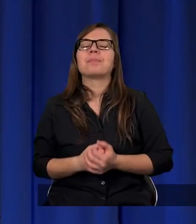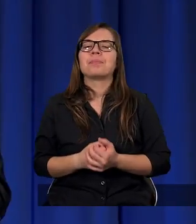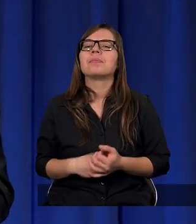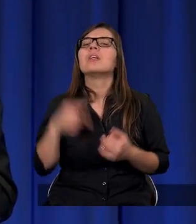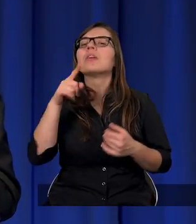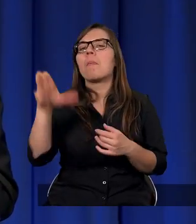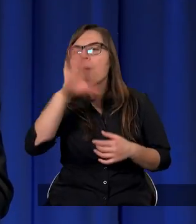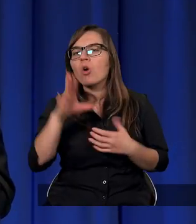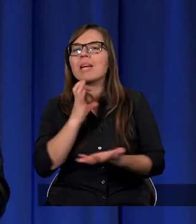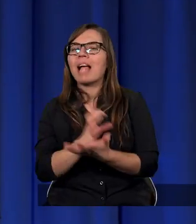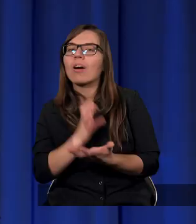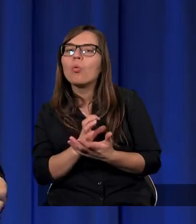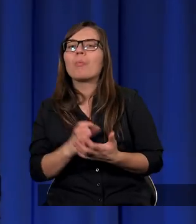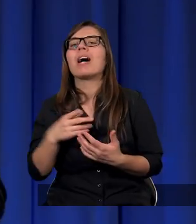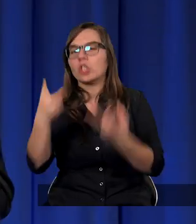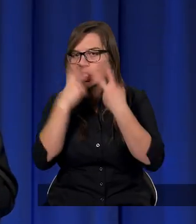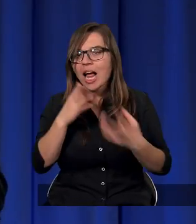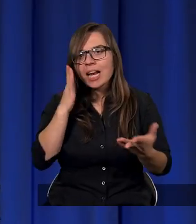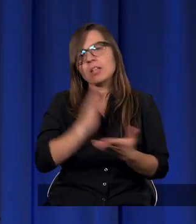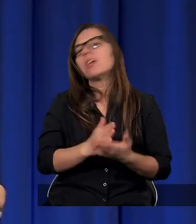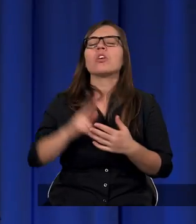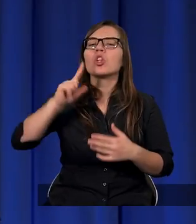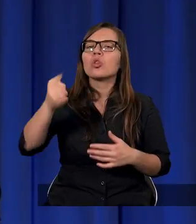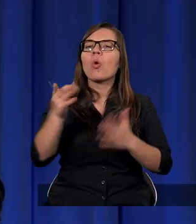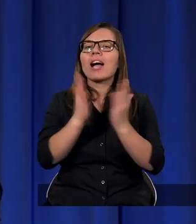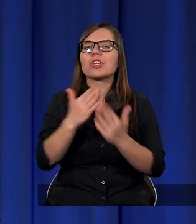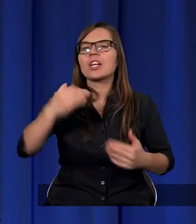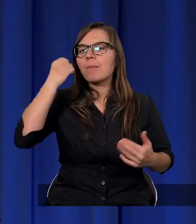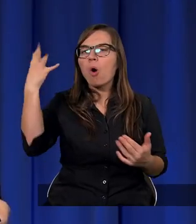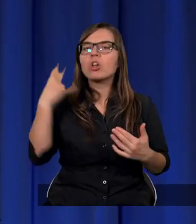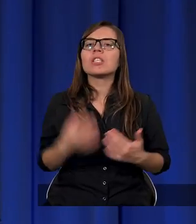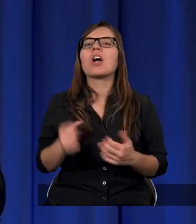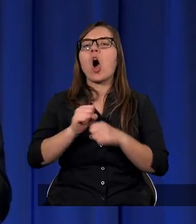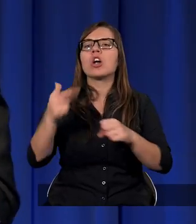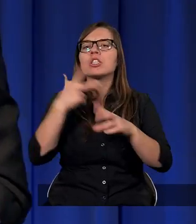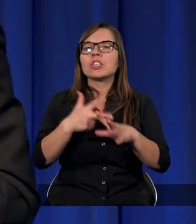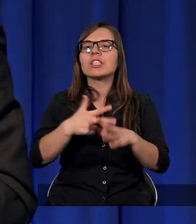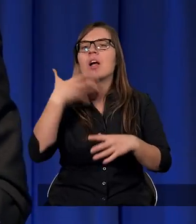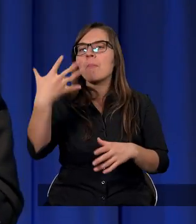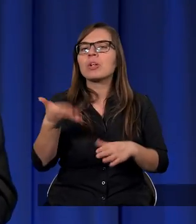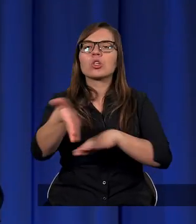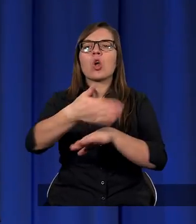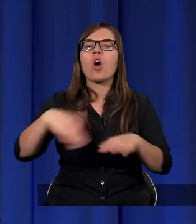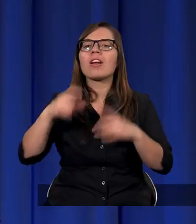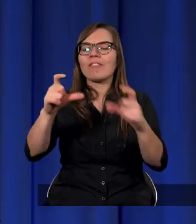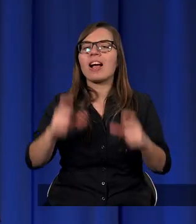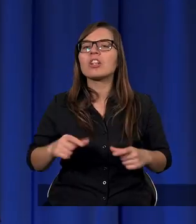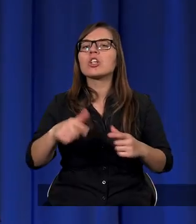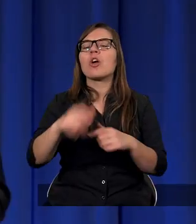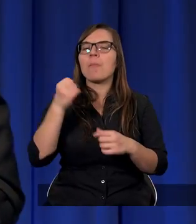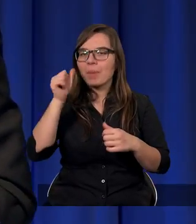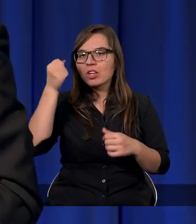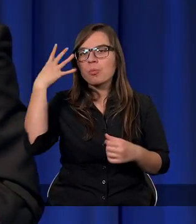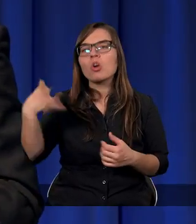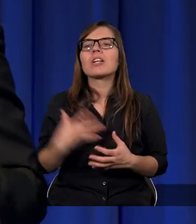Czy był Bogiem Jakuba? No czytaliśmy już w drugiej księdze mojżeszowej, ale przejdźmy jeszcze do 35 rozdziału pierwszej mojżeszowej.